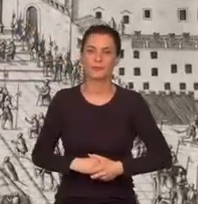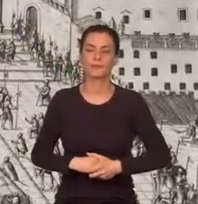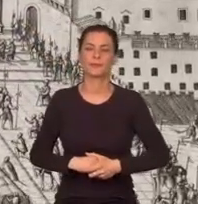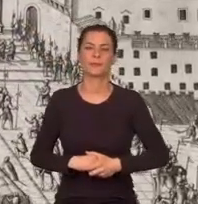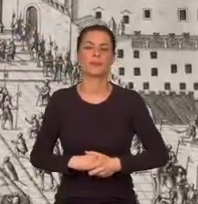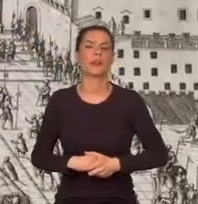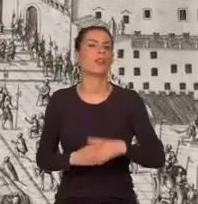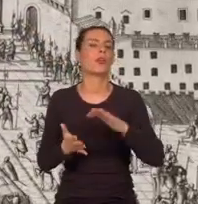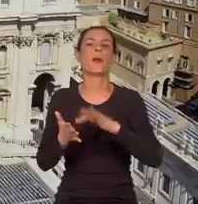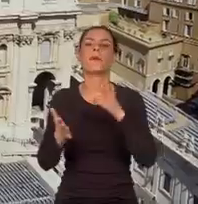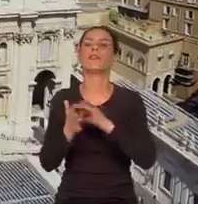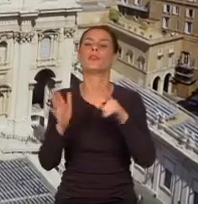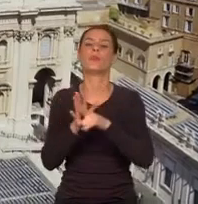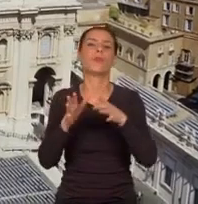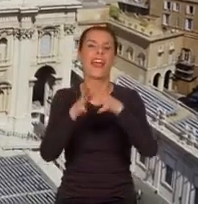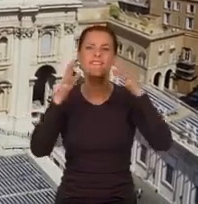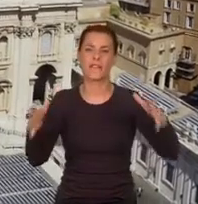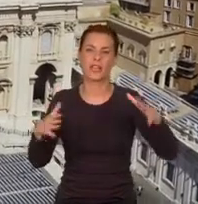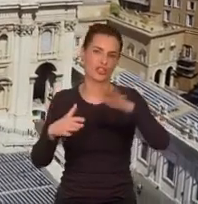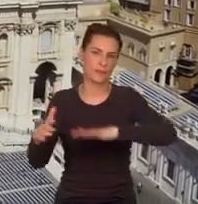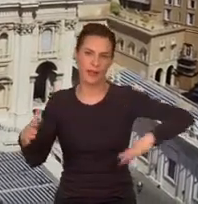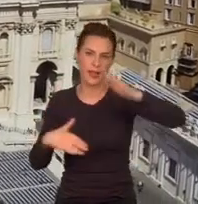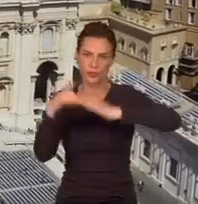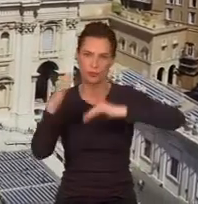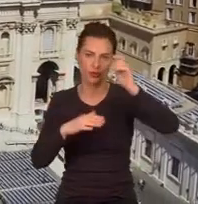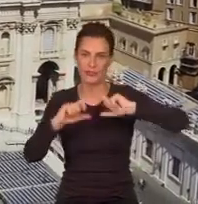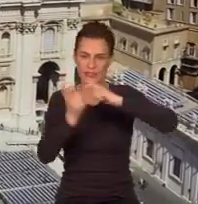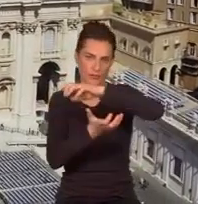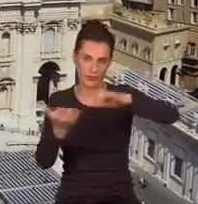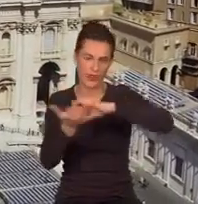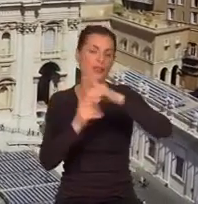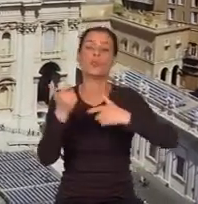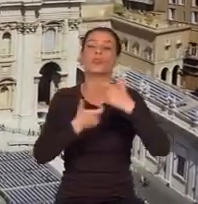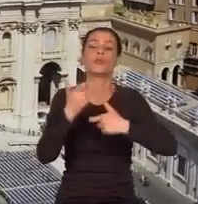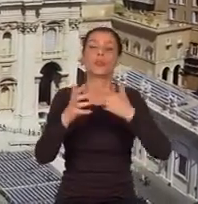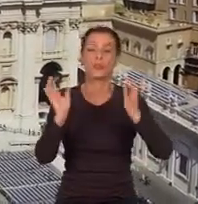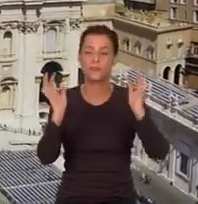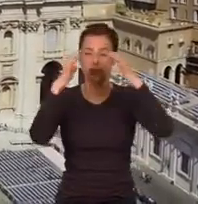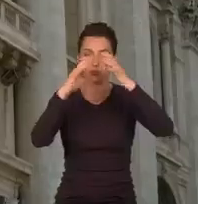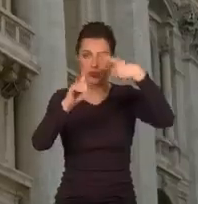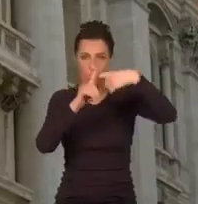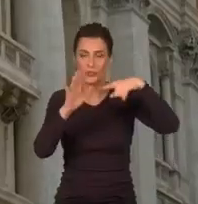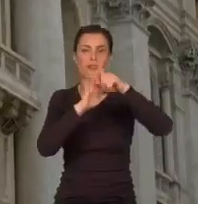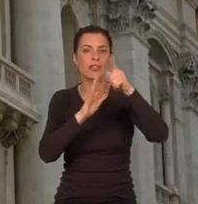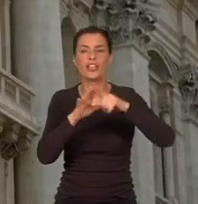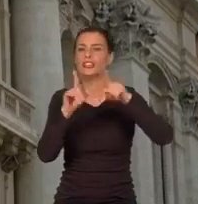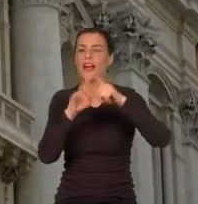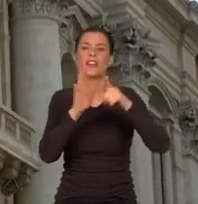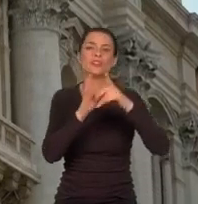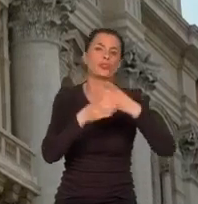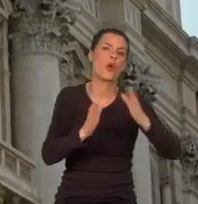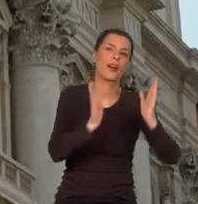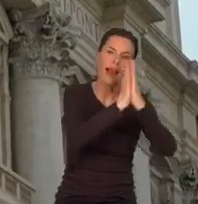Był to z pewnością największy plac budowy świata. Wzniesienie takiego budynku, co dotyczy także gotyckich katedr,